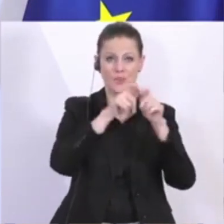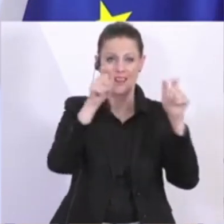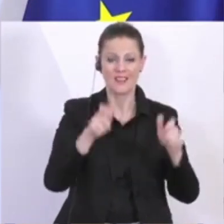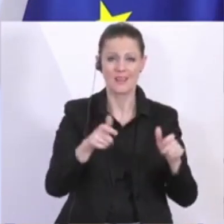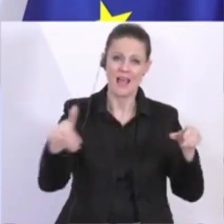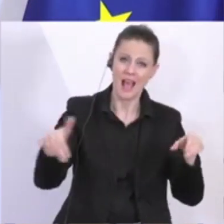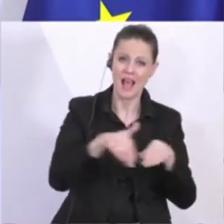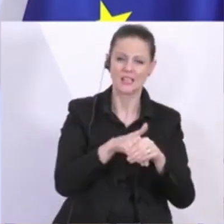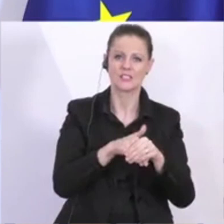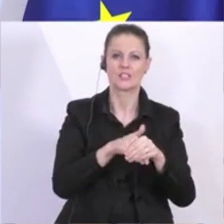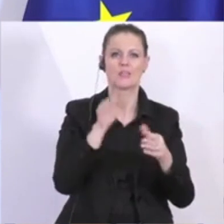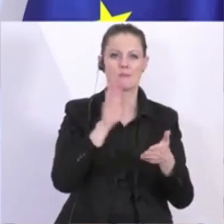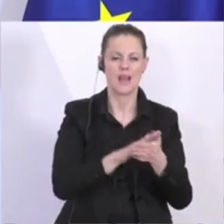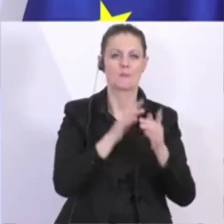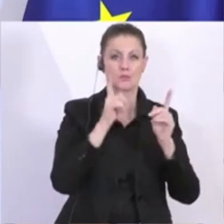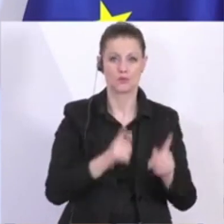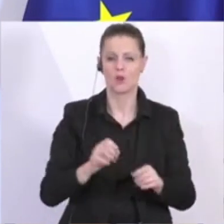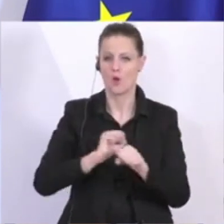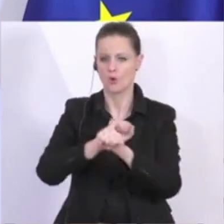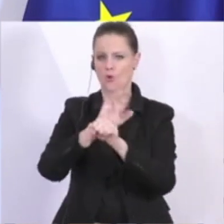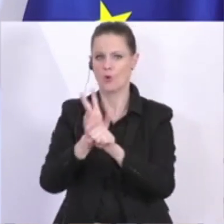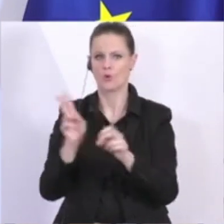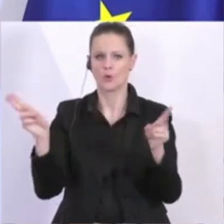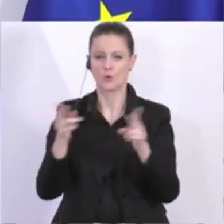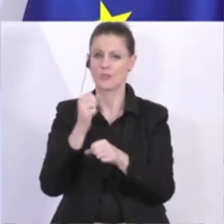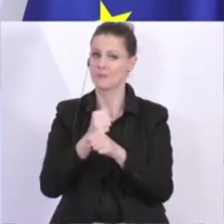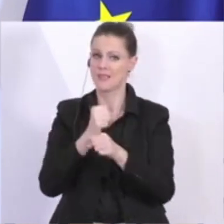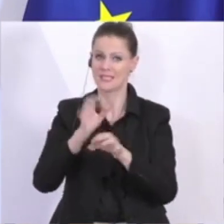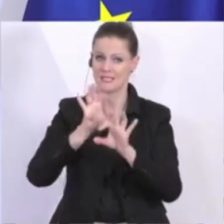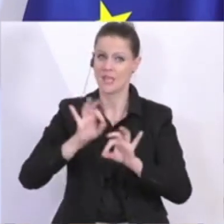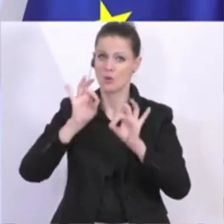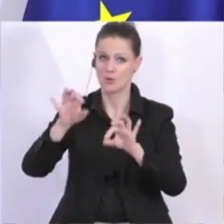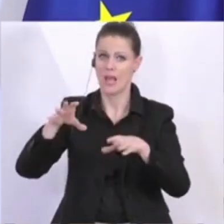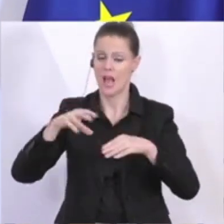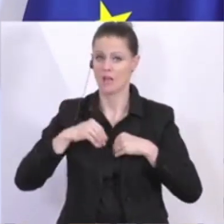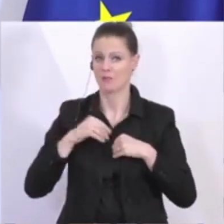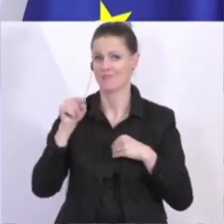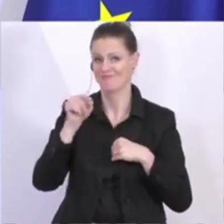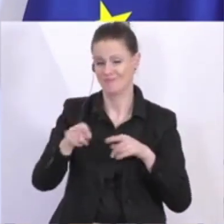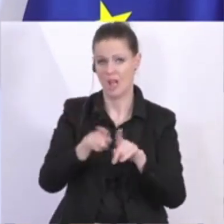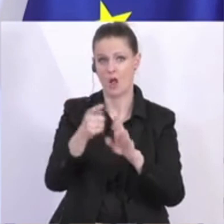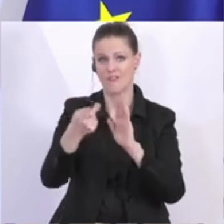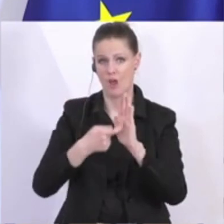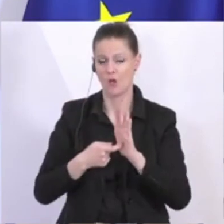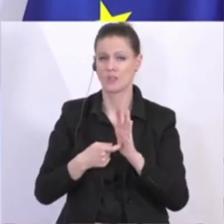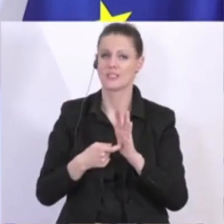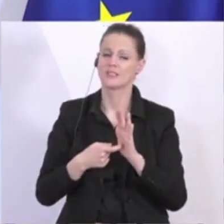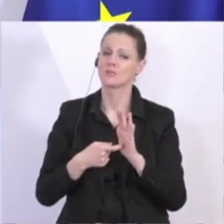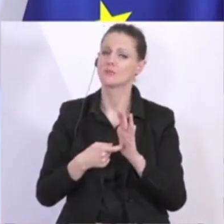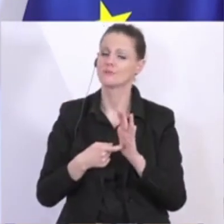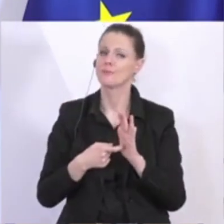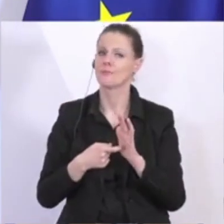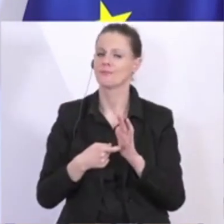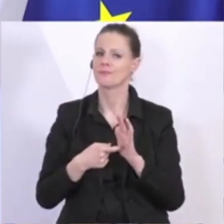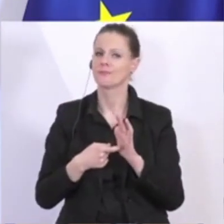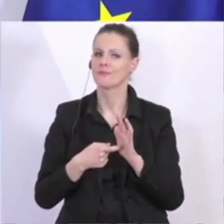Die Corona-Kurzarbeit wird sehr gut angenommen und sie ist auch eine Voraussetzung dafür oder eine ähnliche, dass man hier